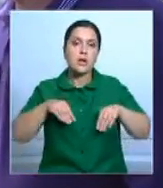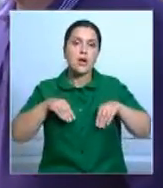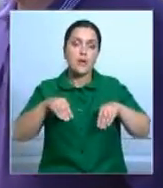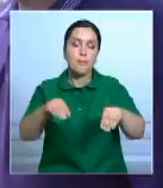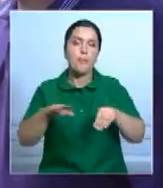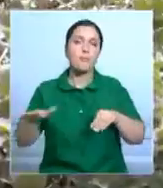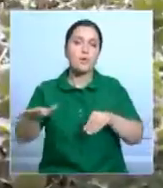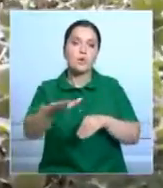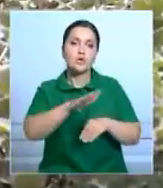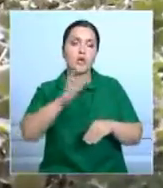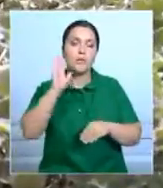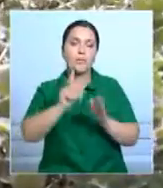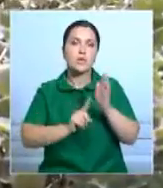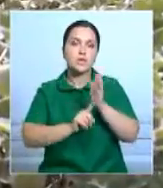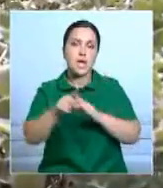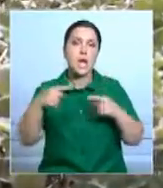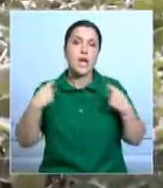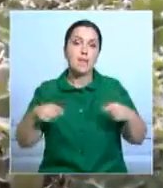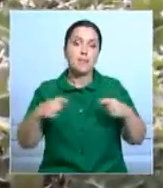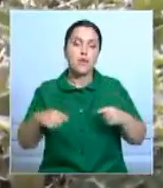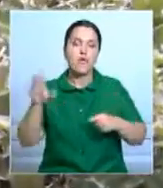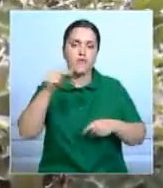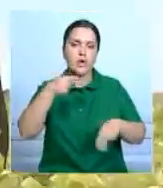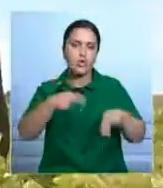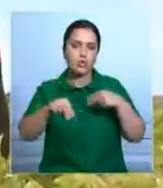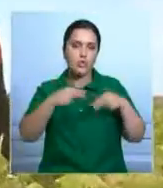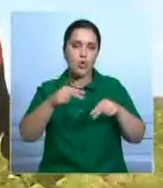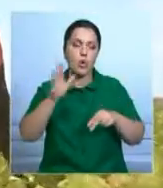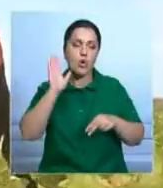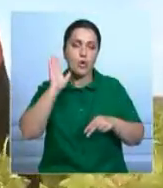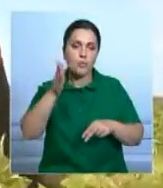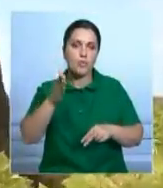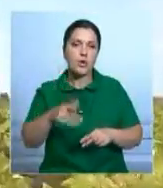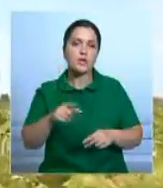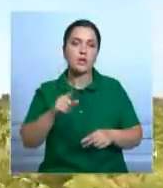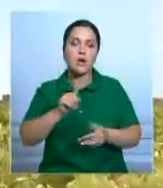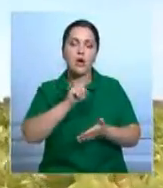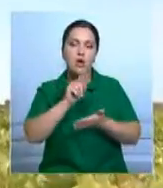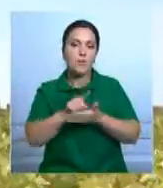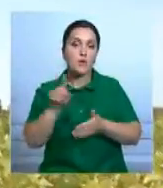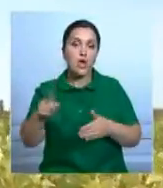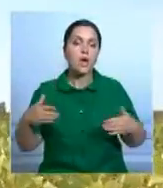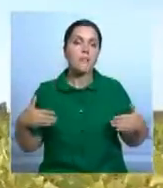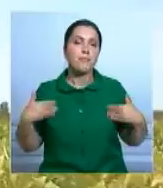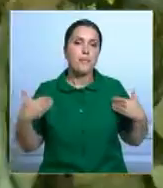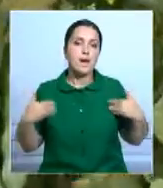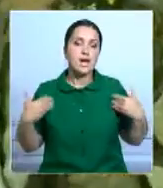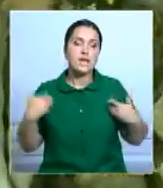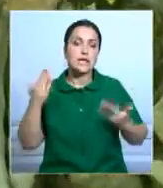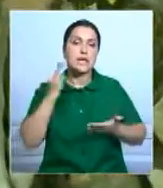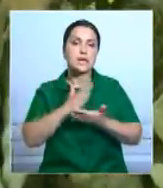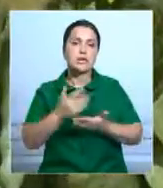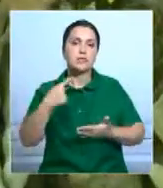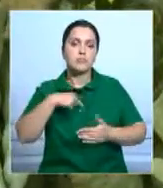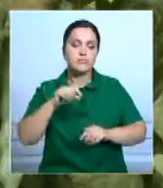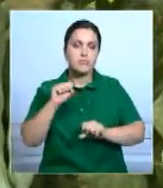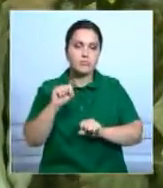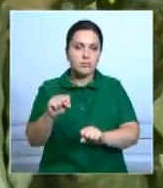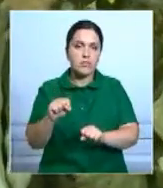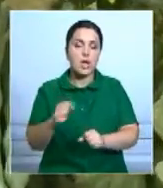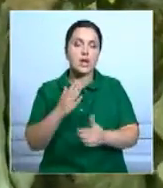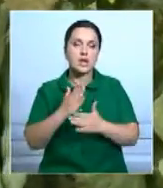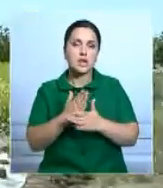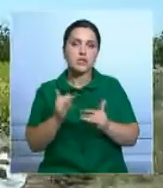настанет очередь выхода на рынок. В спросе здесь не сомневаются. И фасоль, и горох обладают целой массой полезных свойств. Усиливают иммунную